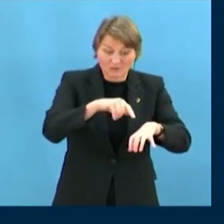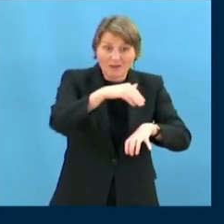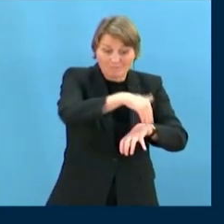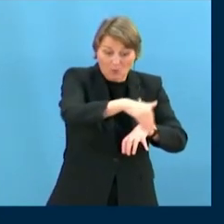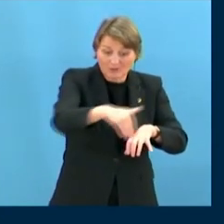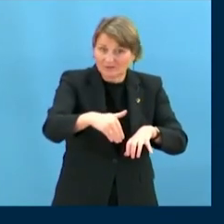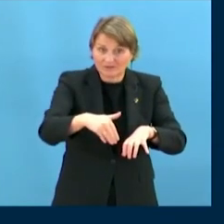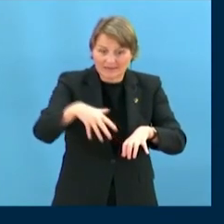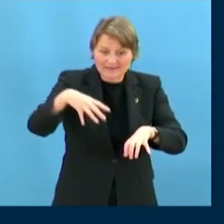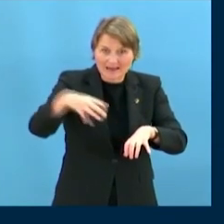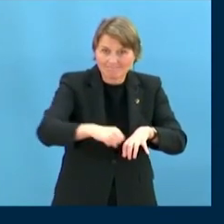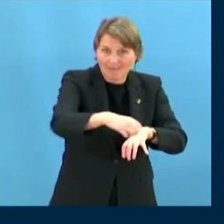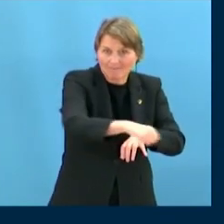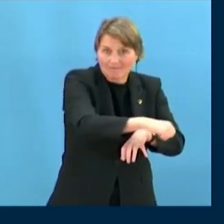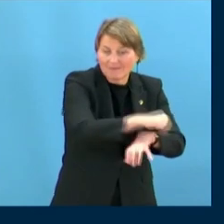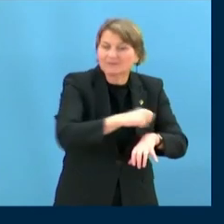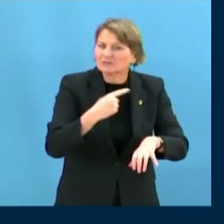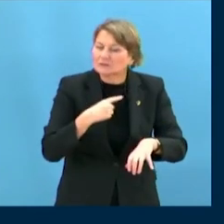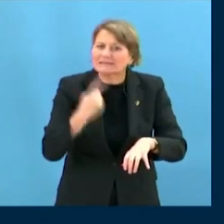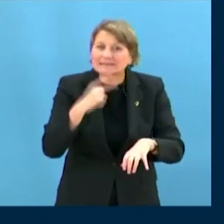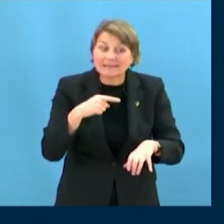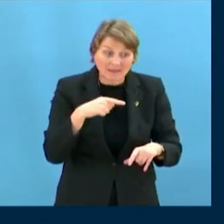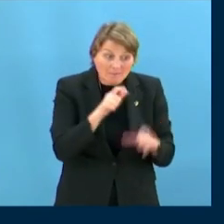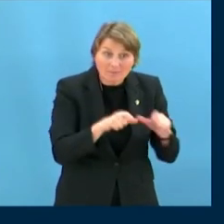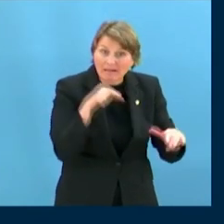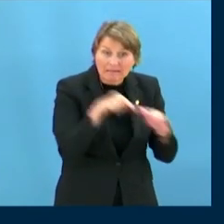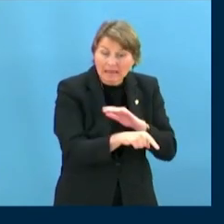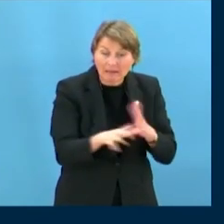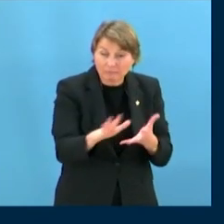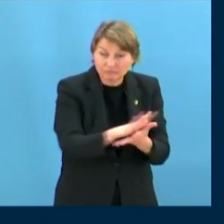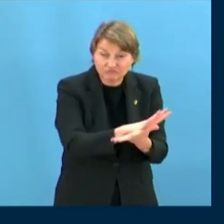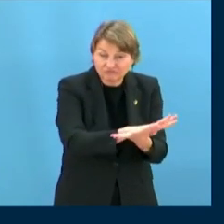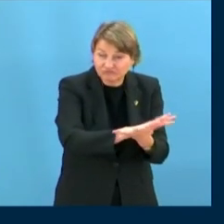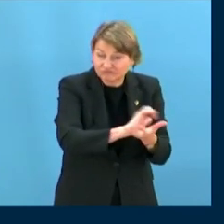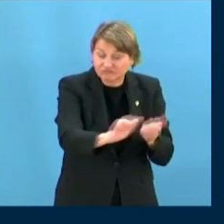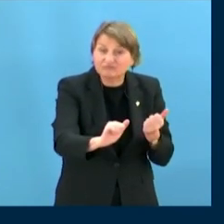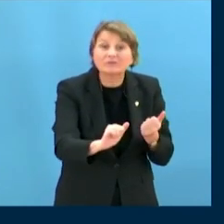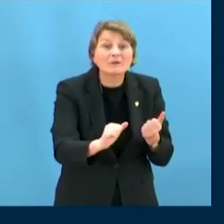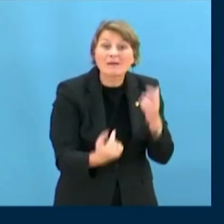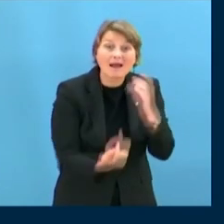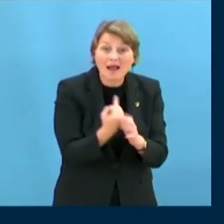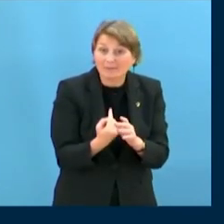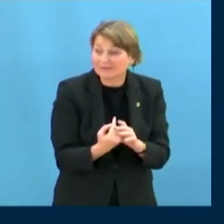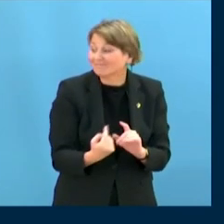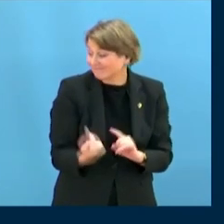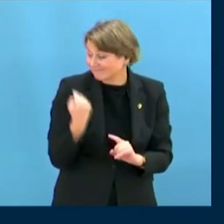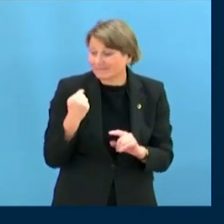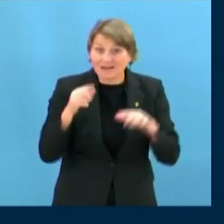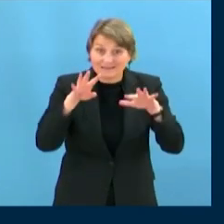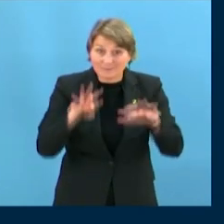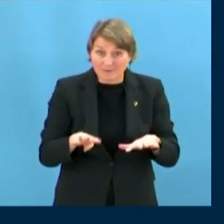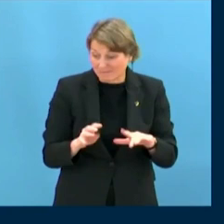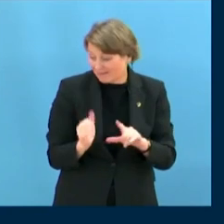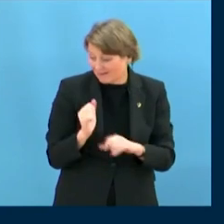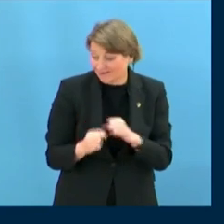Les Arméniens autochtones d'Alsakh nettoyaient éthiquement de leur patrie ancestrale, un génocide turc qui a duré plus de 100 ans par des phases